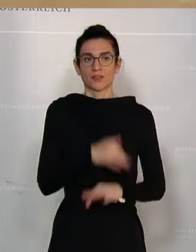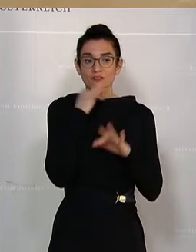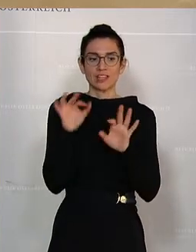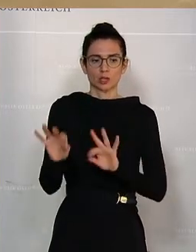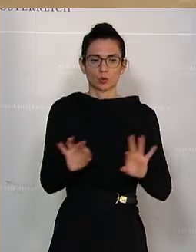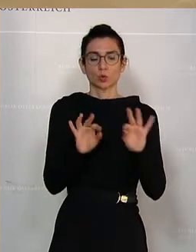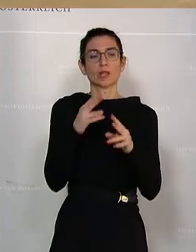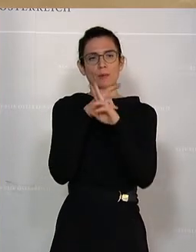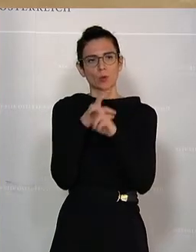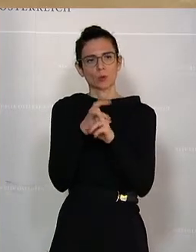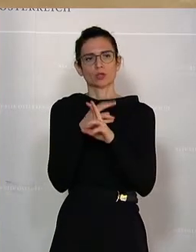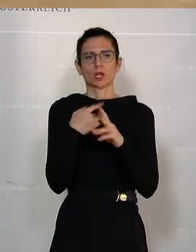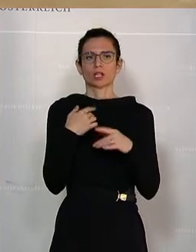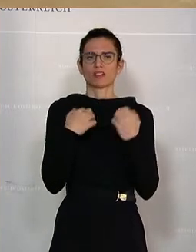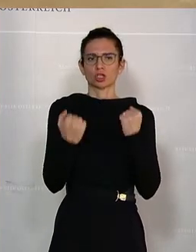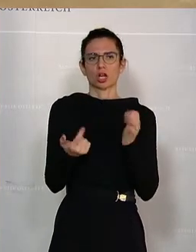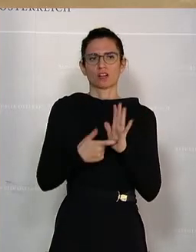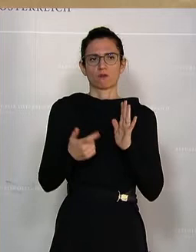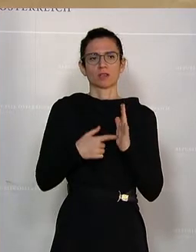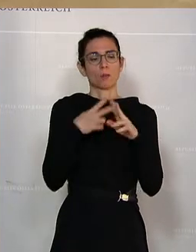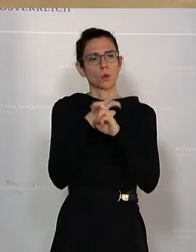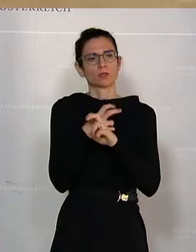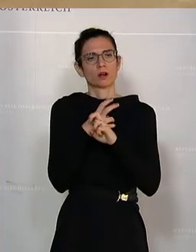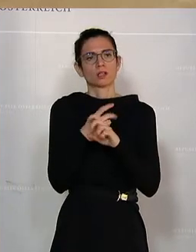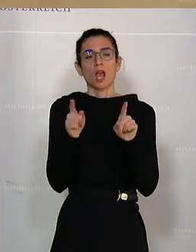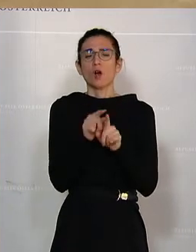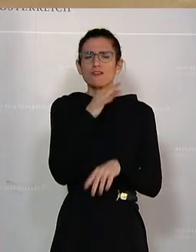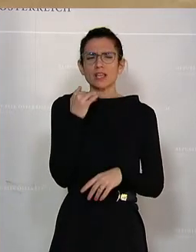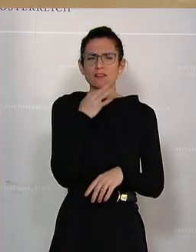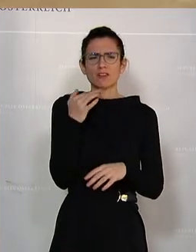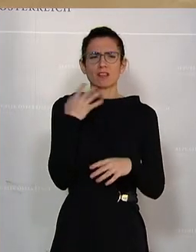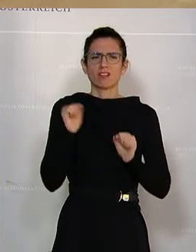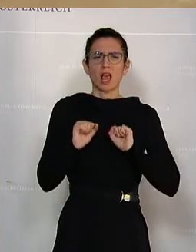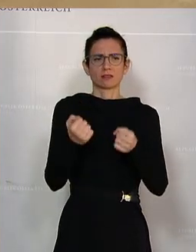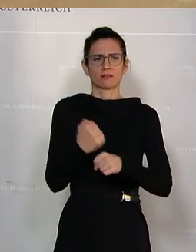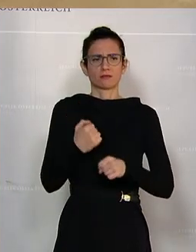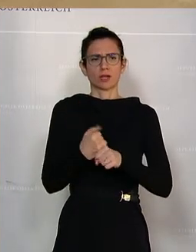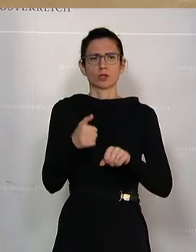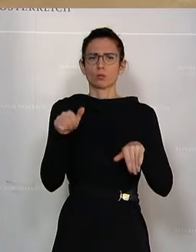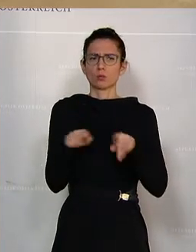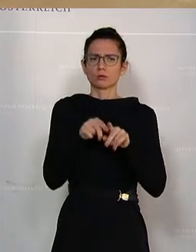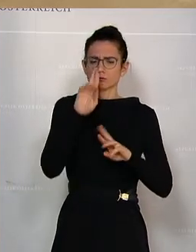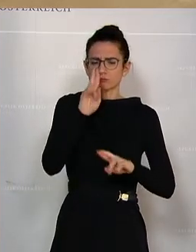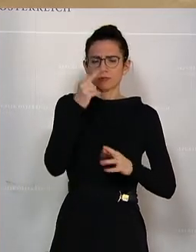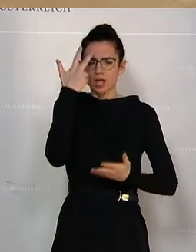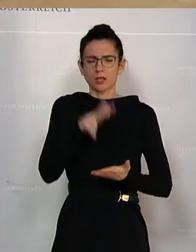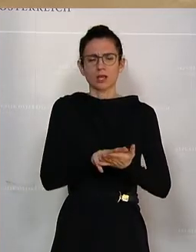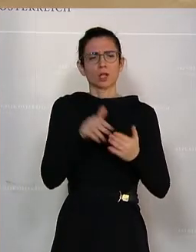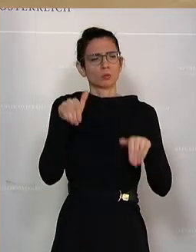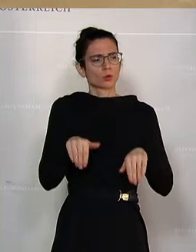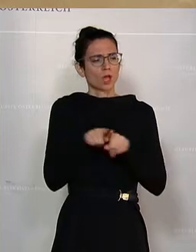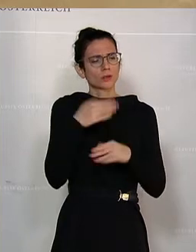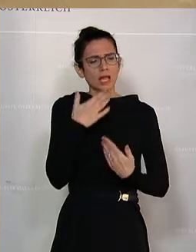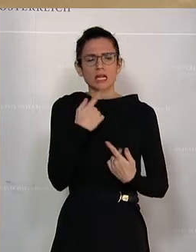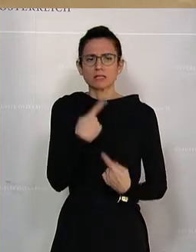Österreich ist hier stark gefordert, aber Österreich tut auch sehr vieles. Und das soll auch anerkannt werden, dafür soll auch allen ein Dank ausgesprochen